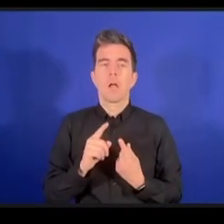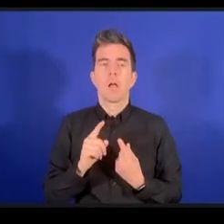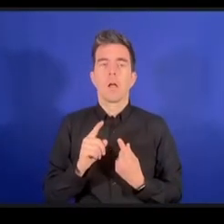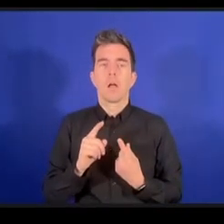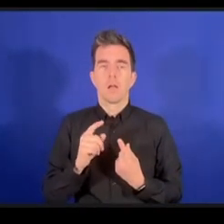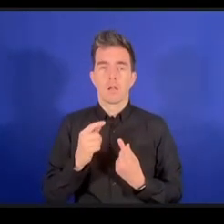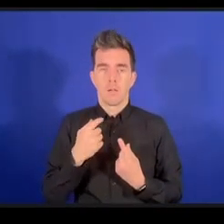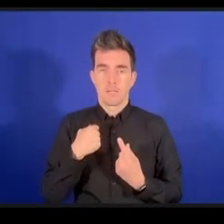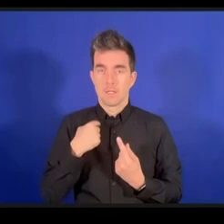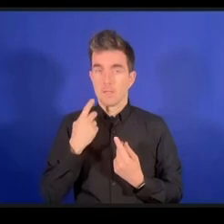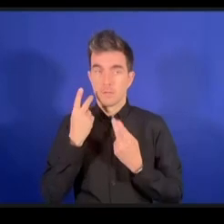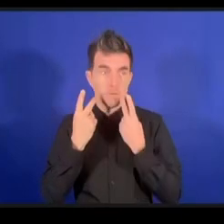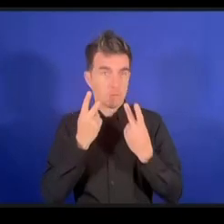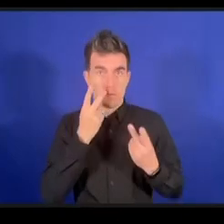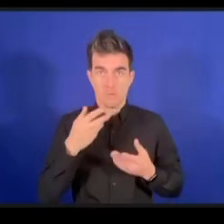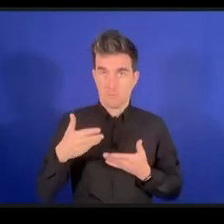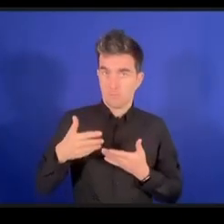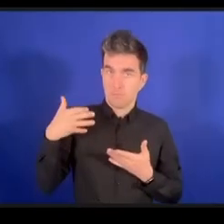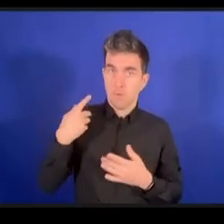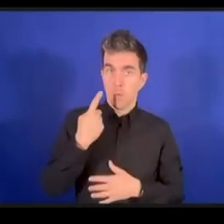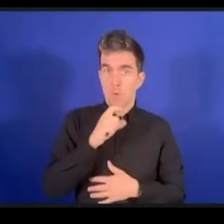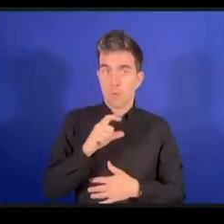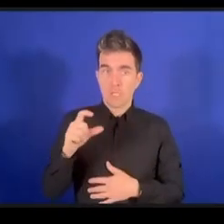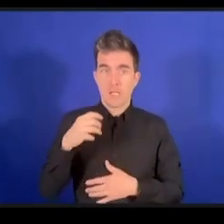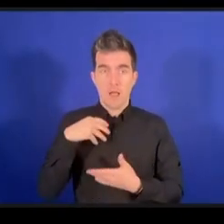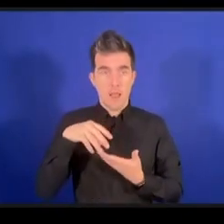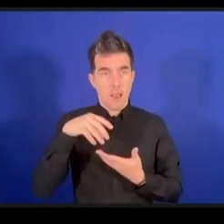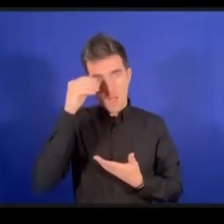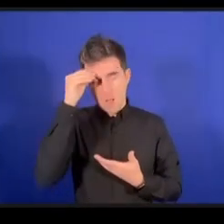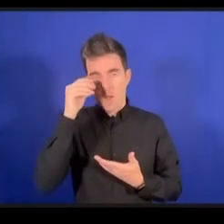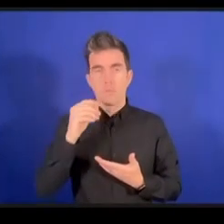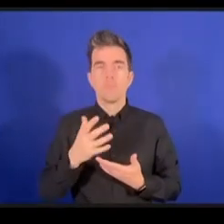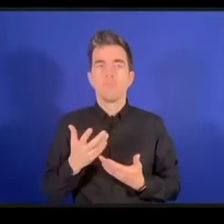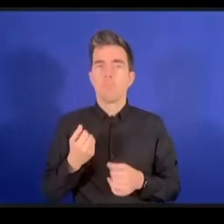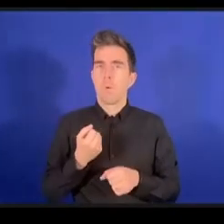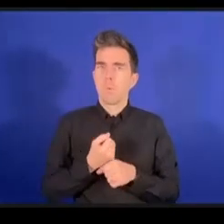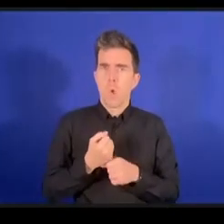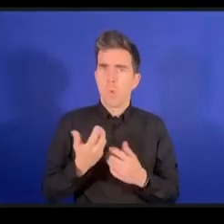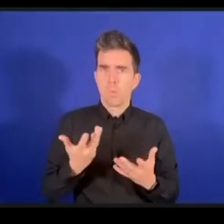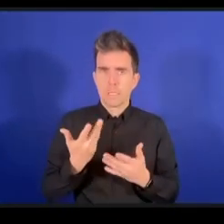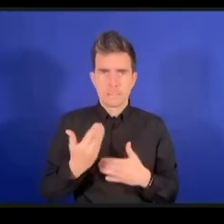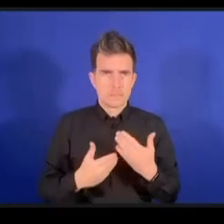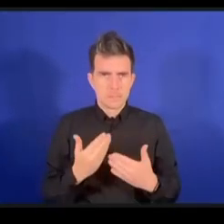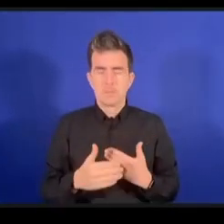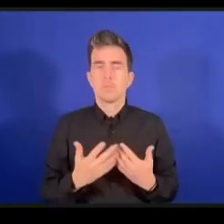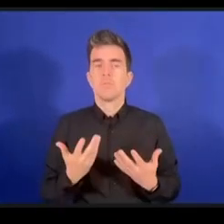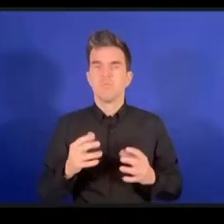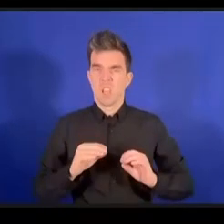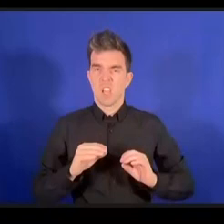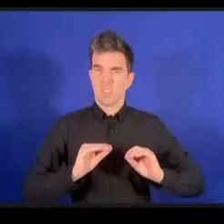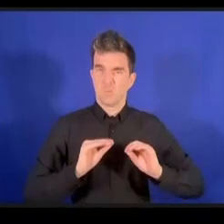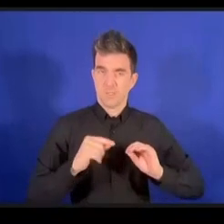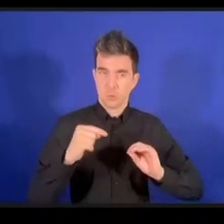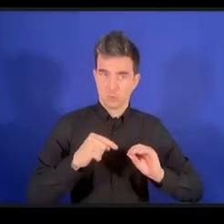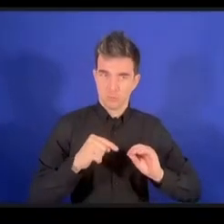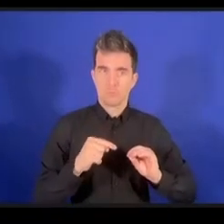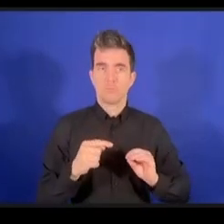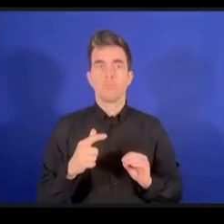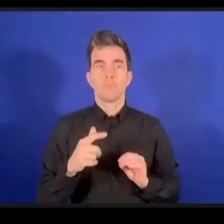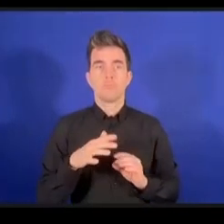فإن كل ما نقوم به أو نبذله من جهد فيما يتعلق باكتساب